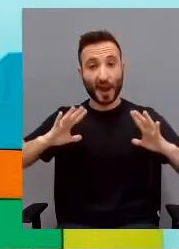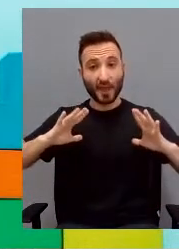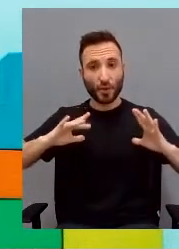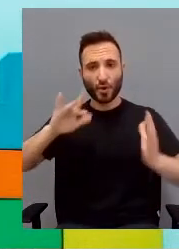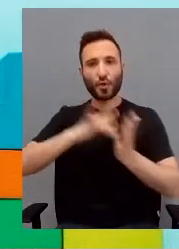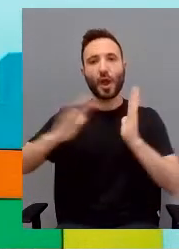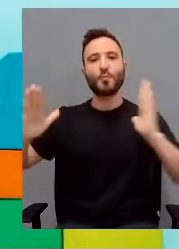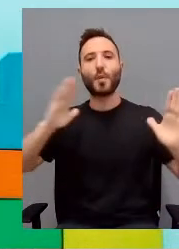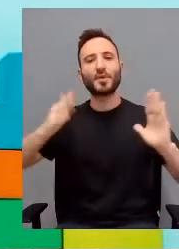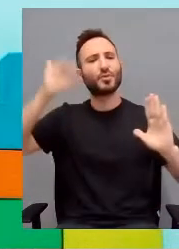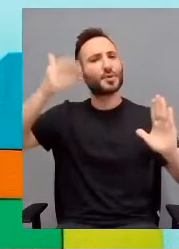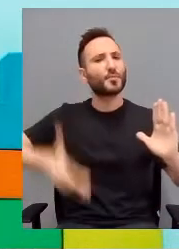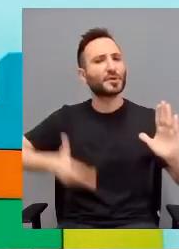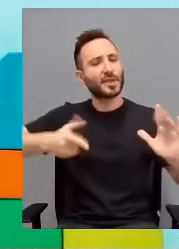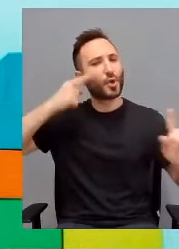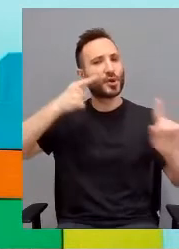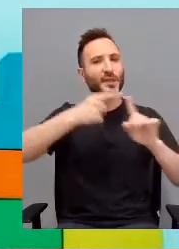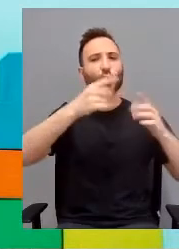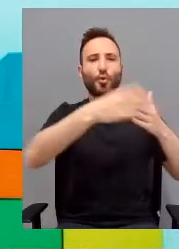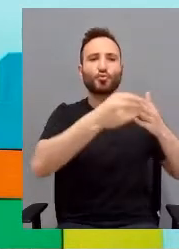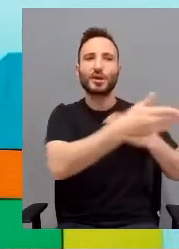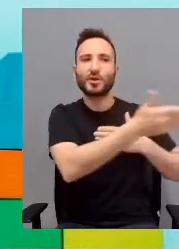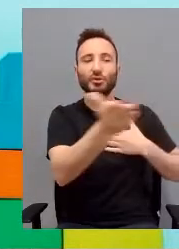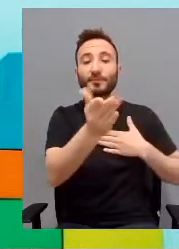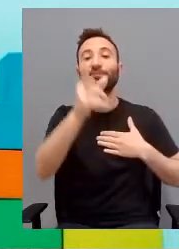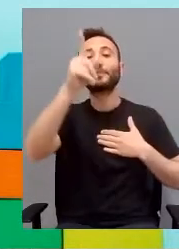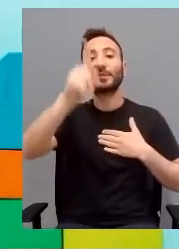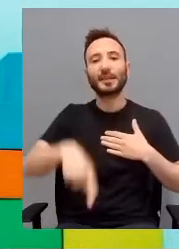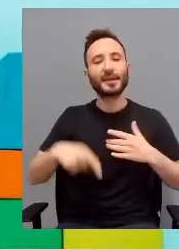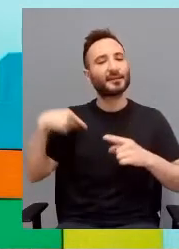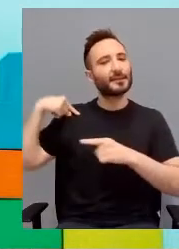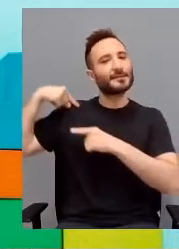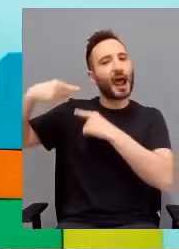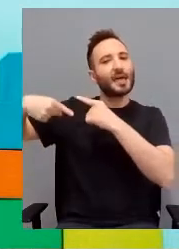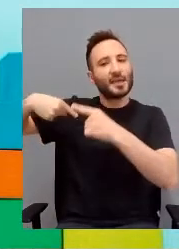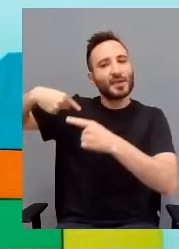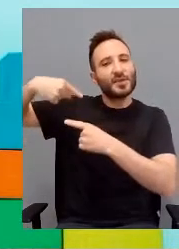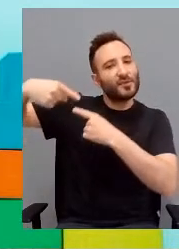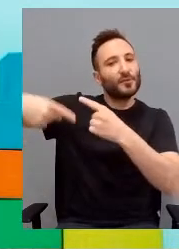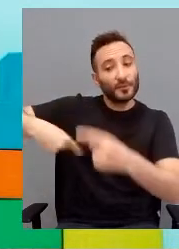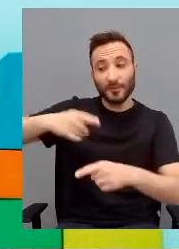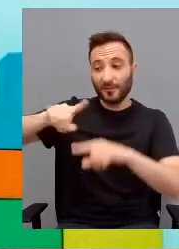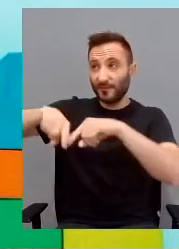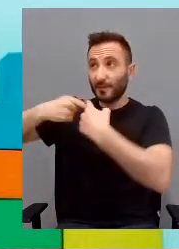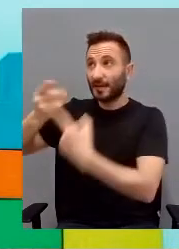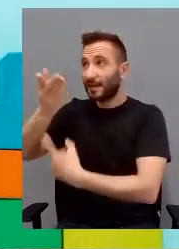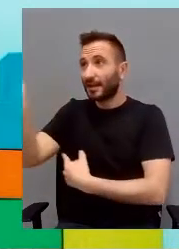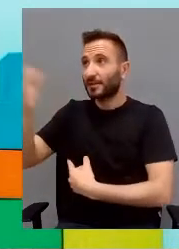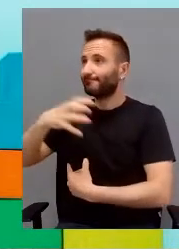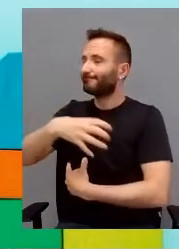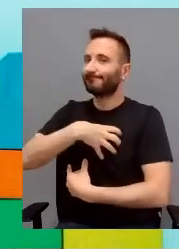i usuari e una tradizione che le famiglie non possono portare a cabo